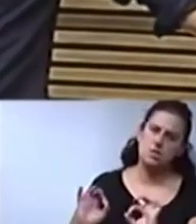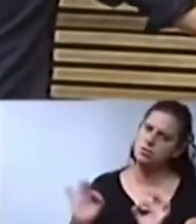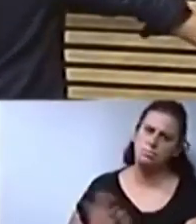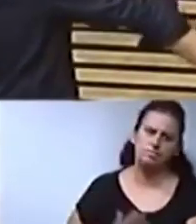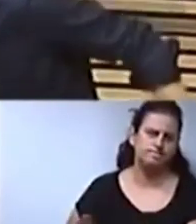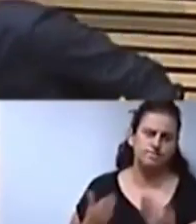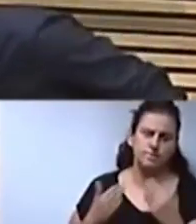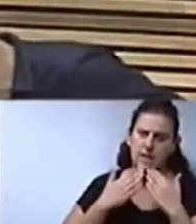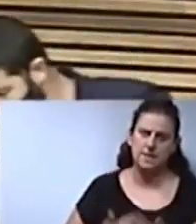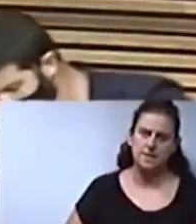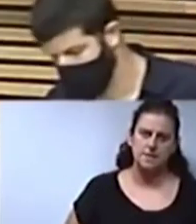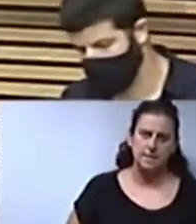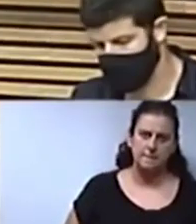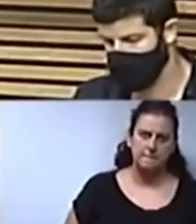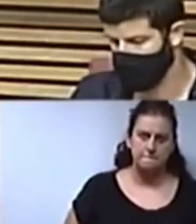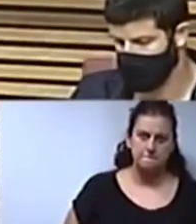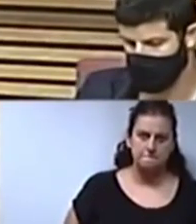sabem què està passant. Moltes gràcies. Moltes gràcies, senyoria.